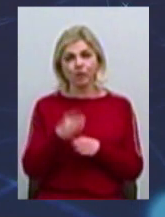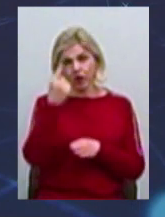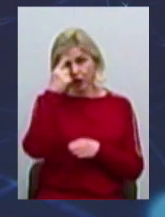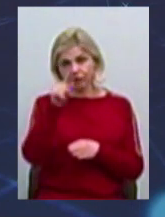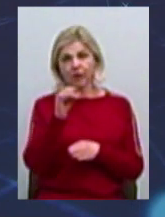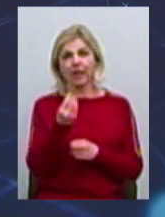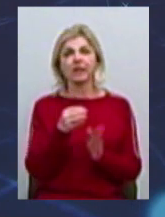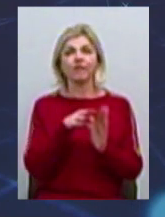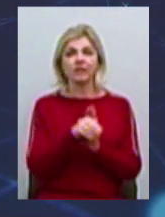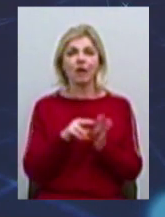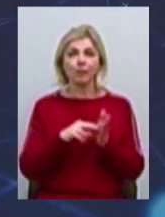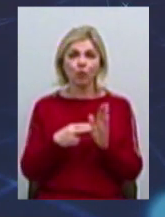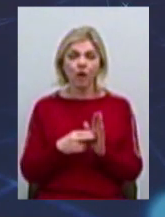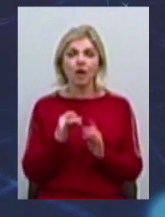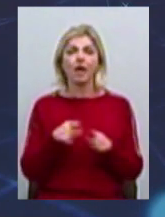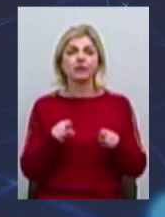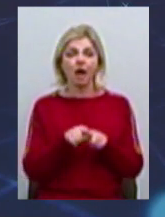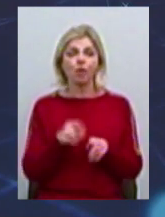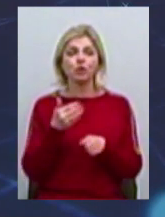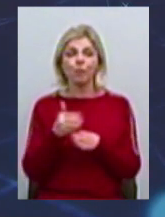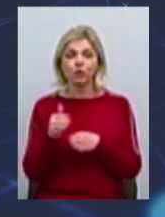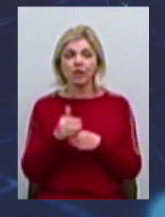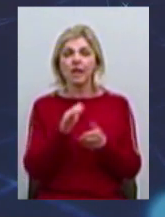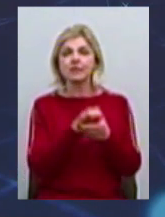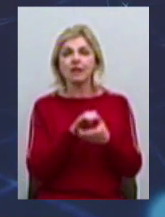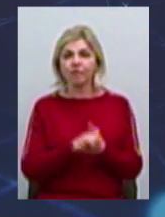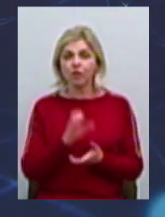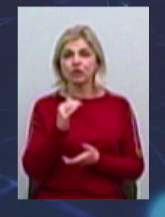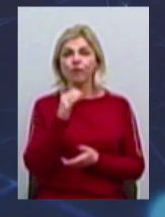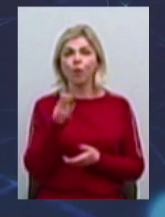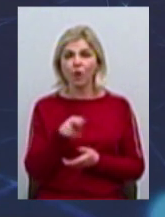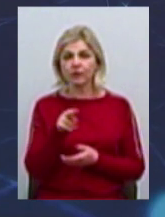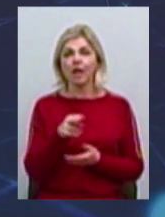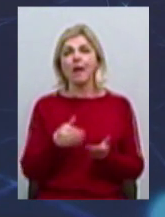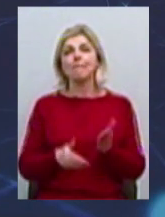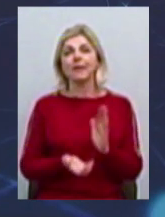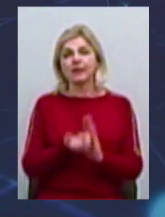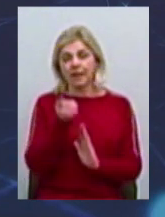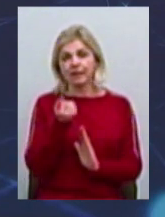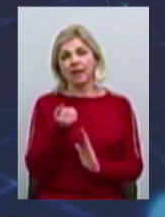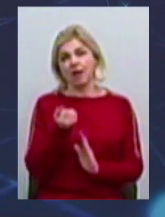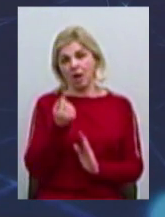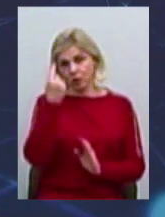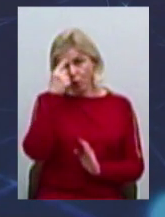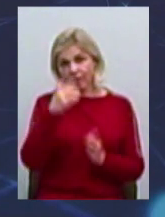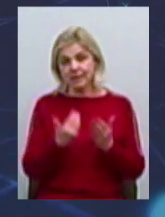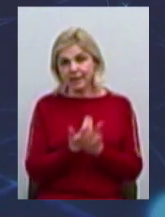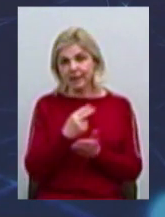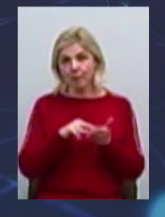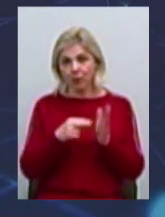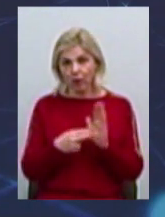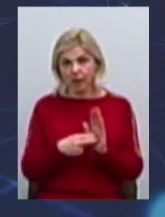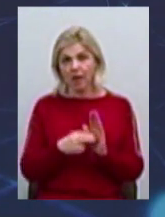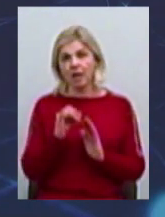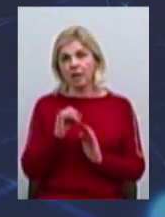та інвестиційних проєктів, а також поступово знайомили з фондом підтримки винаходів Мінекономрозвитку. І коли стартапери взагалі